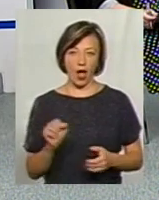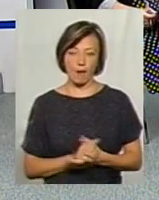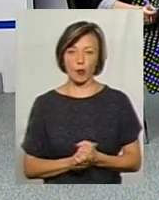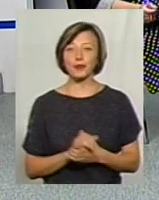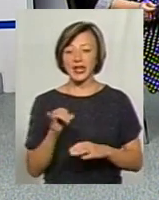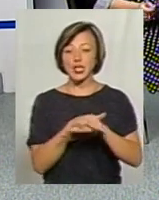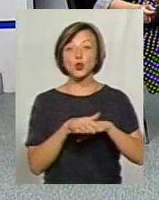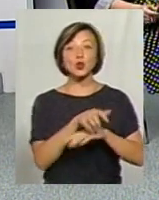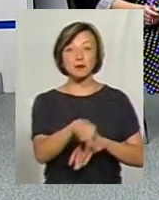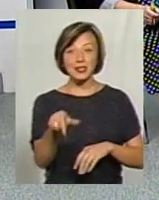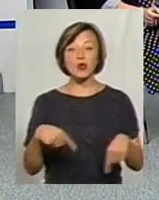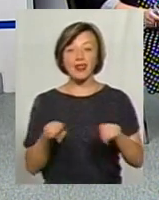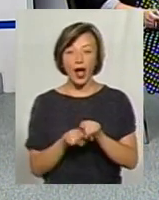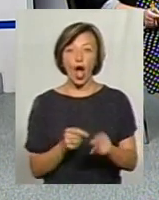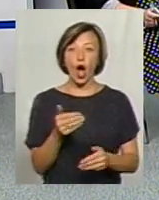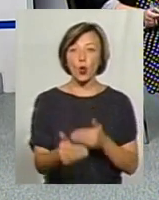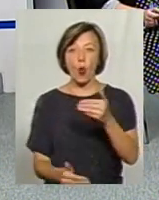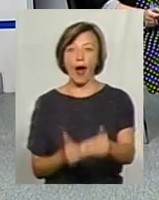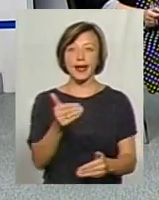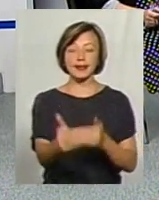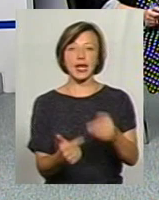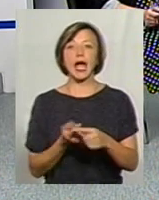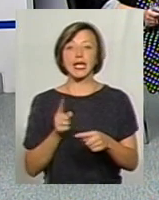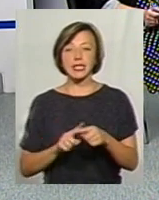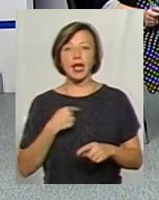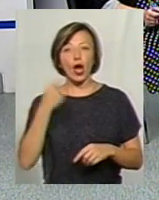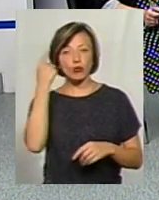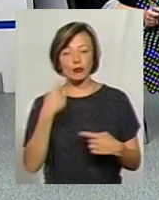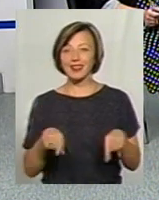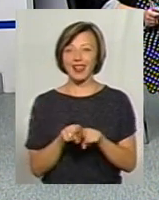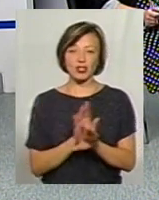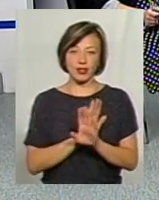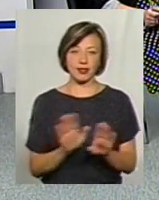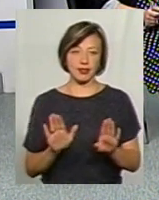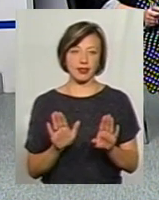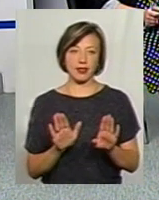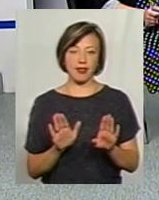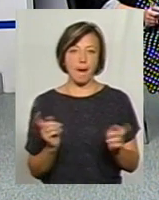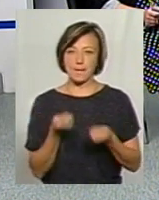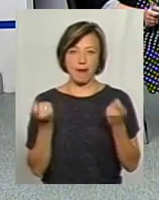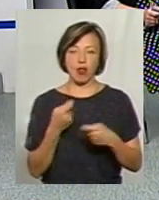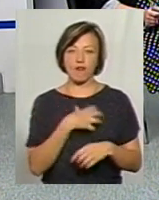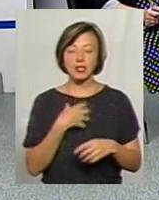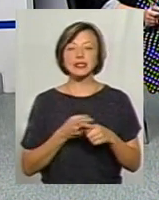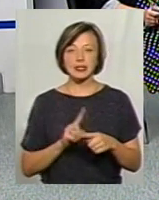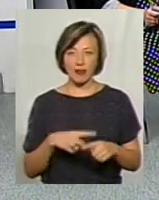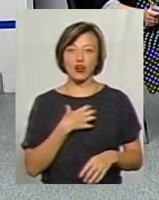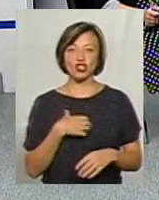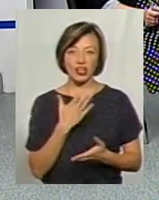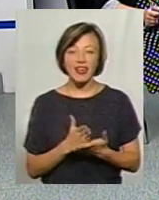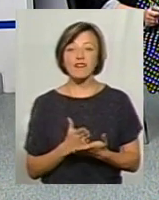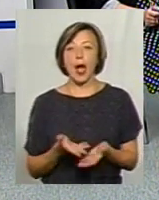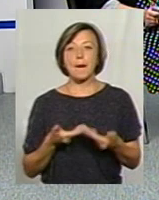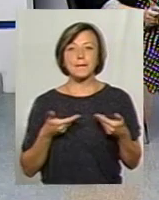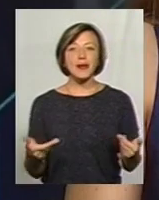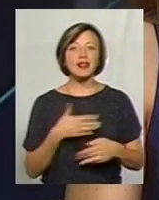І суспільство таки рухається. І це, я думаю, теж немаловажно. Це теж є досить важливим, бо